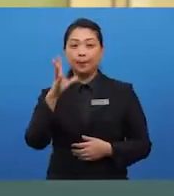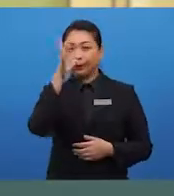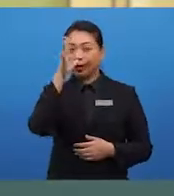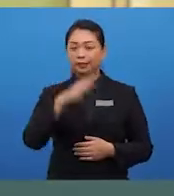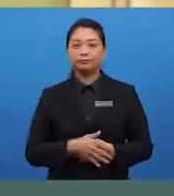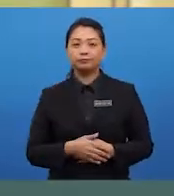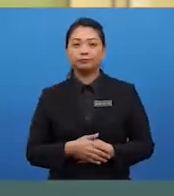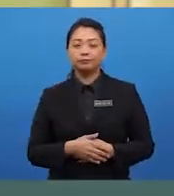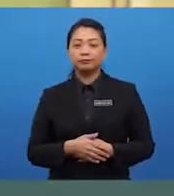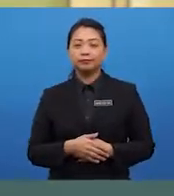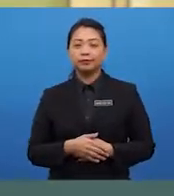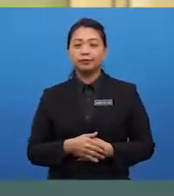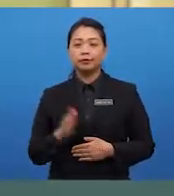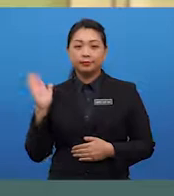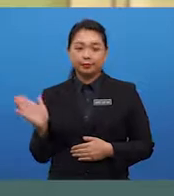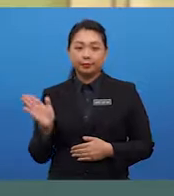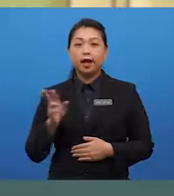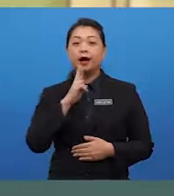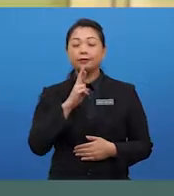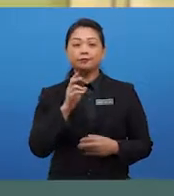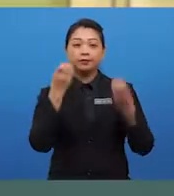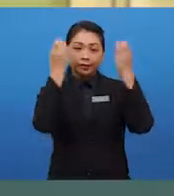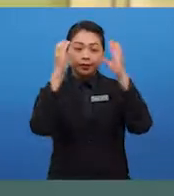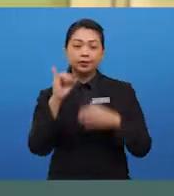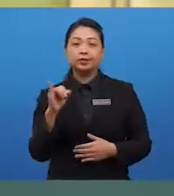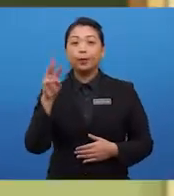Saya belajar di Kolej Tingkatan